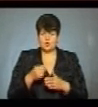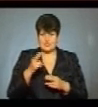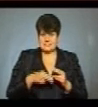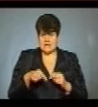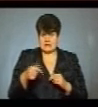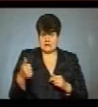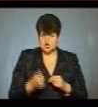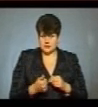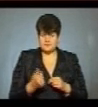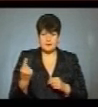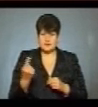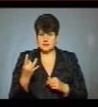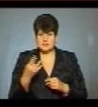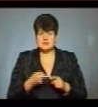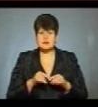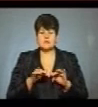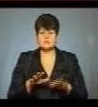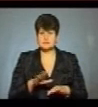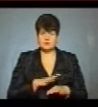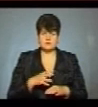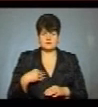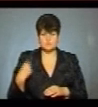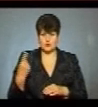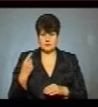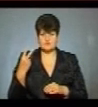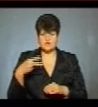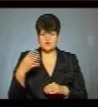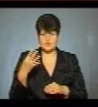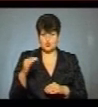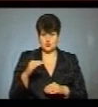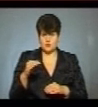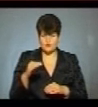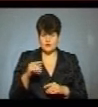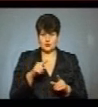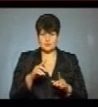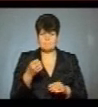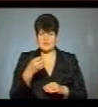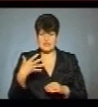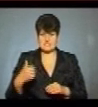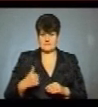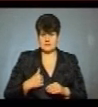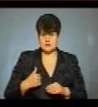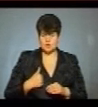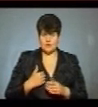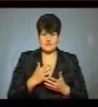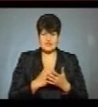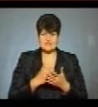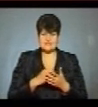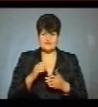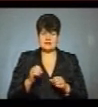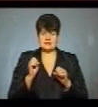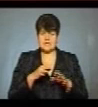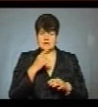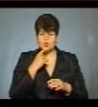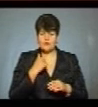тижня. Вперше така акція відбулася на Львівщині 24 жовтня. Тоді 15 військових та резервістів здали кров